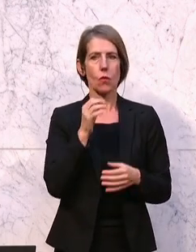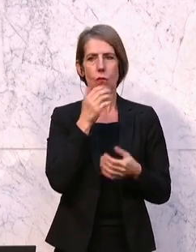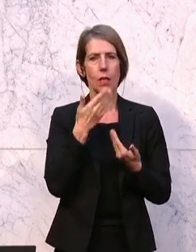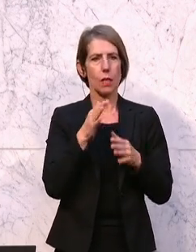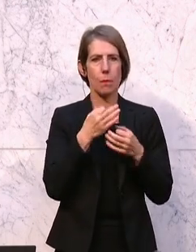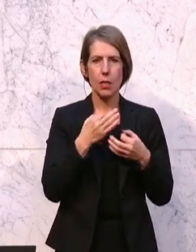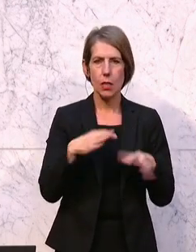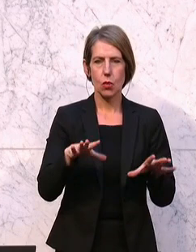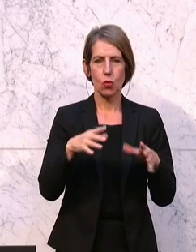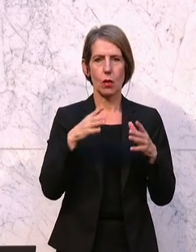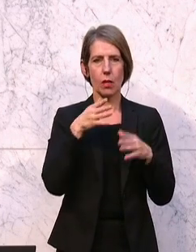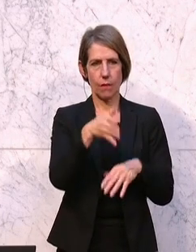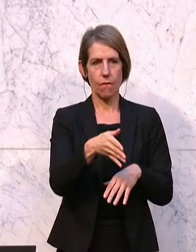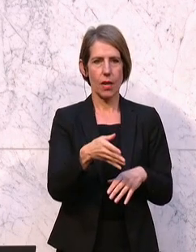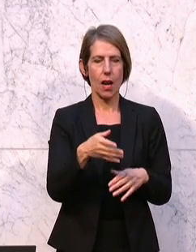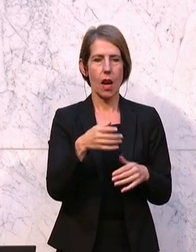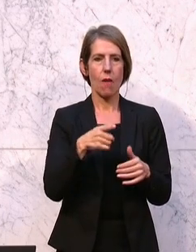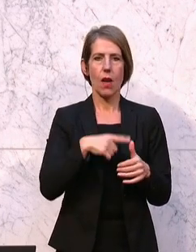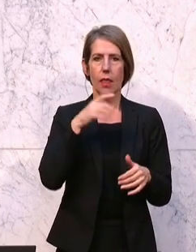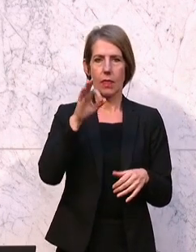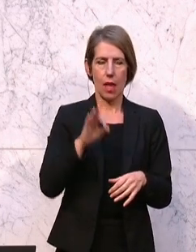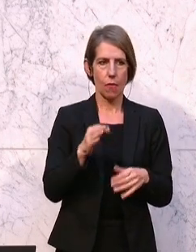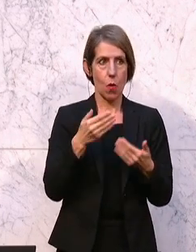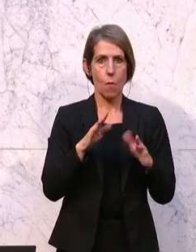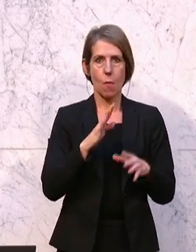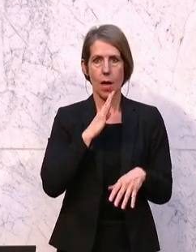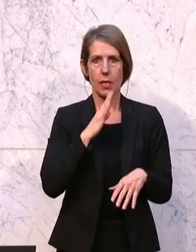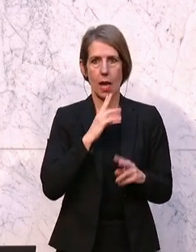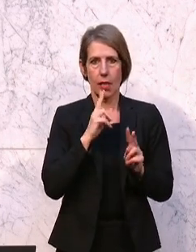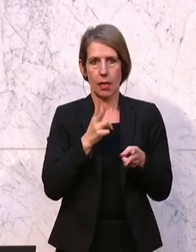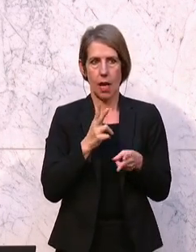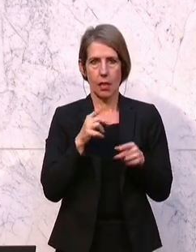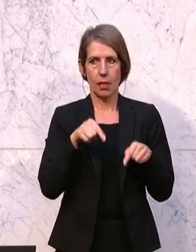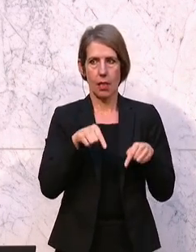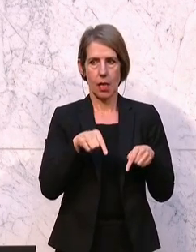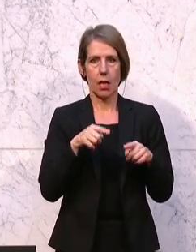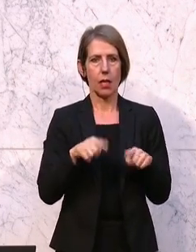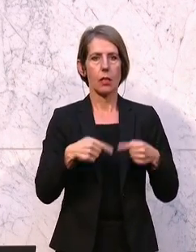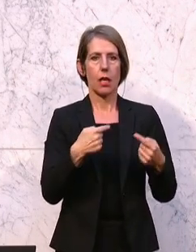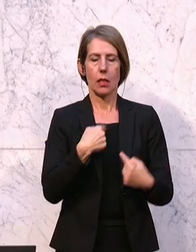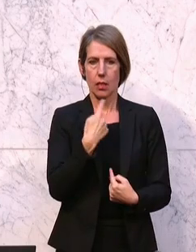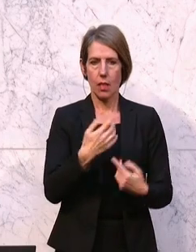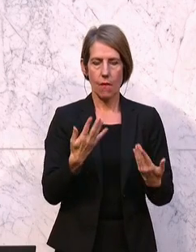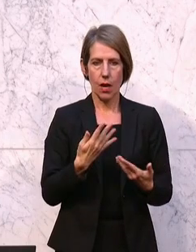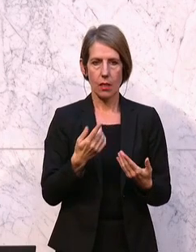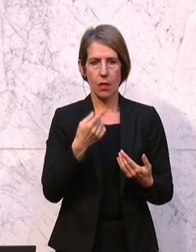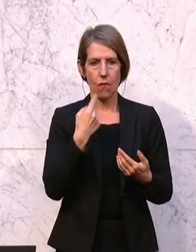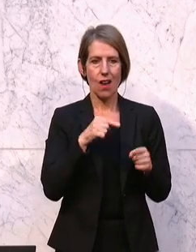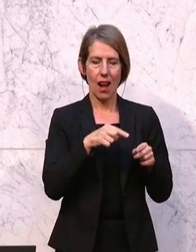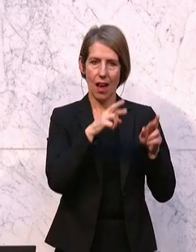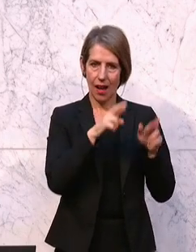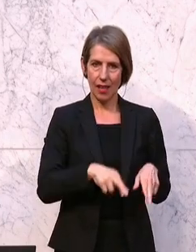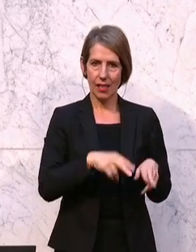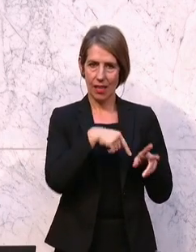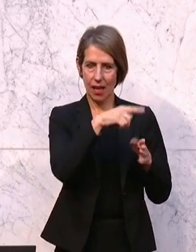zulassen will, wenn dann die Freiheitliche Partei hier mehr zu sagen hätte, dann sage ich, allein aufgrund dieser Rechte, die